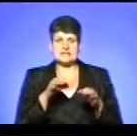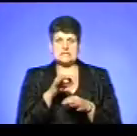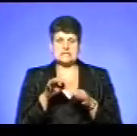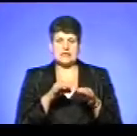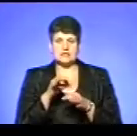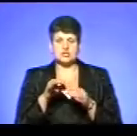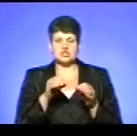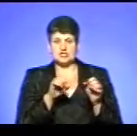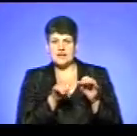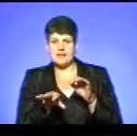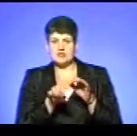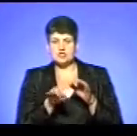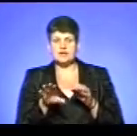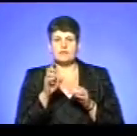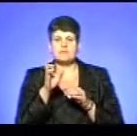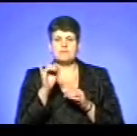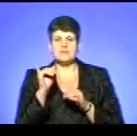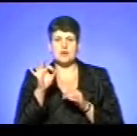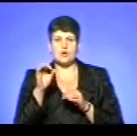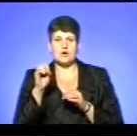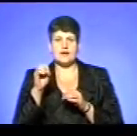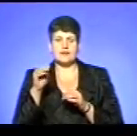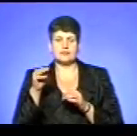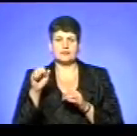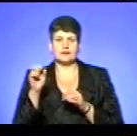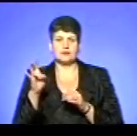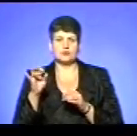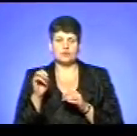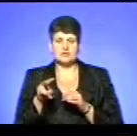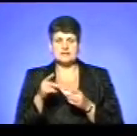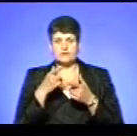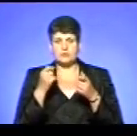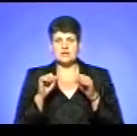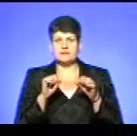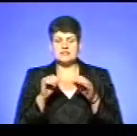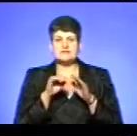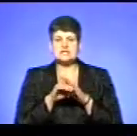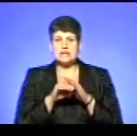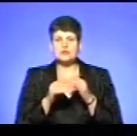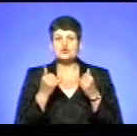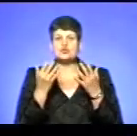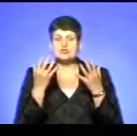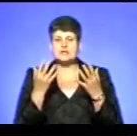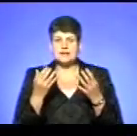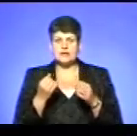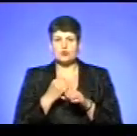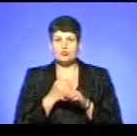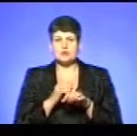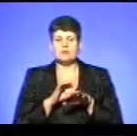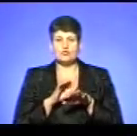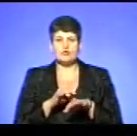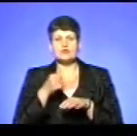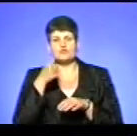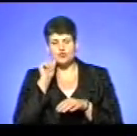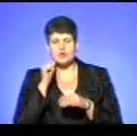біоетанолу. За інформацією керівництва складу, на сьогоднішній день, роботи проводилися і